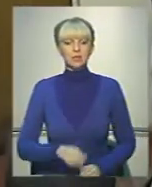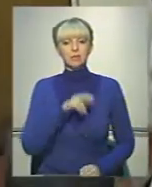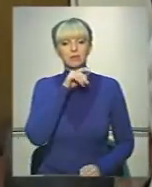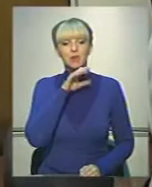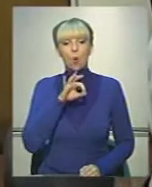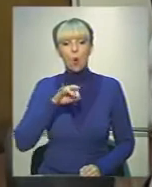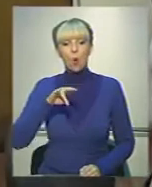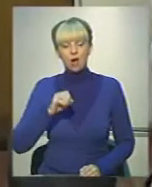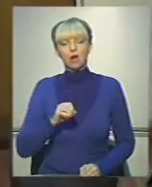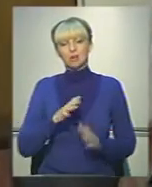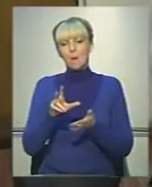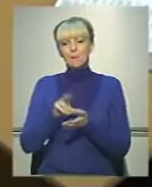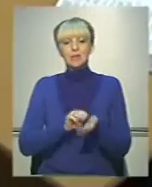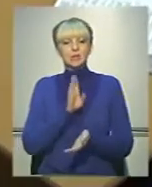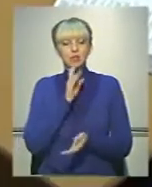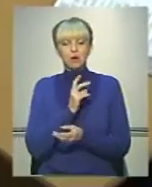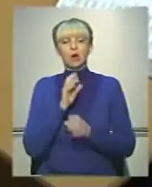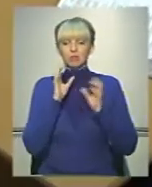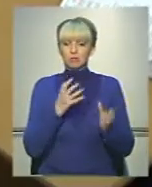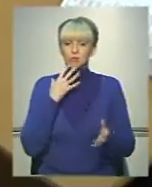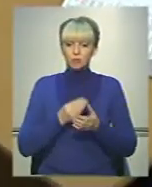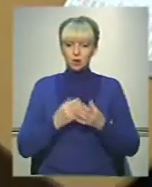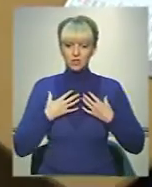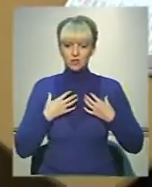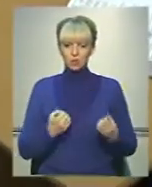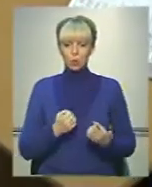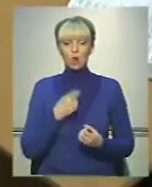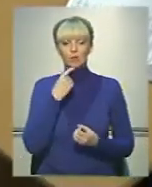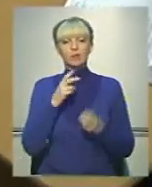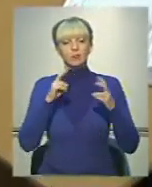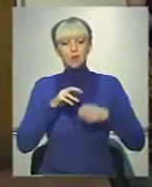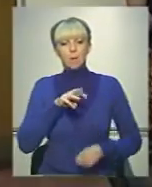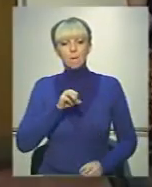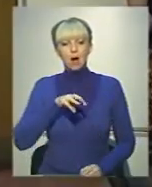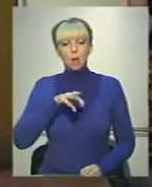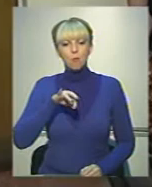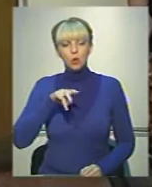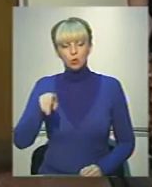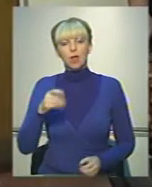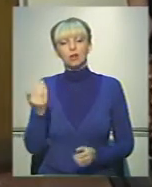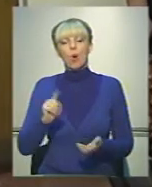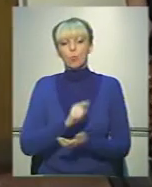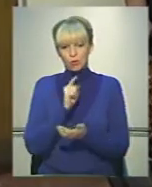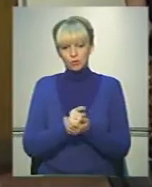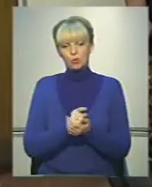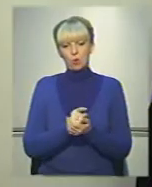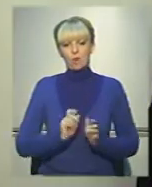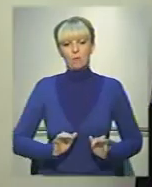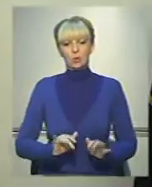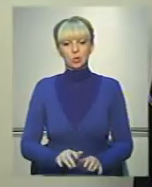Чернівчанка Ольга – яскравий приклад жінки, яка дбає про власне здоров'я. Каже, огляд у мамолога для неї – обов'язкова процедура.